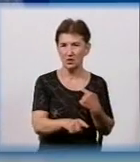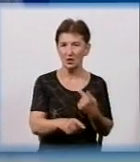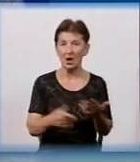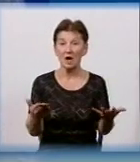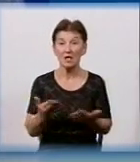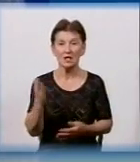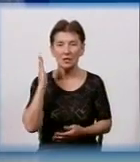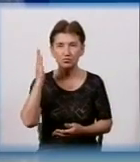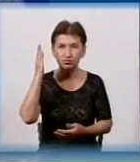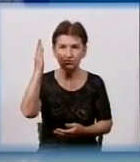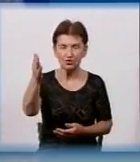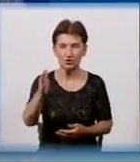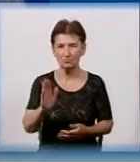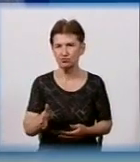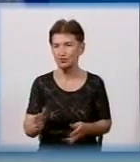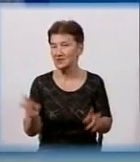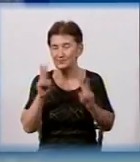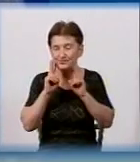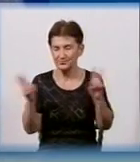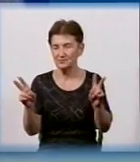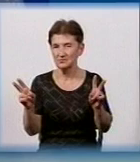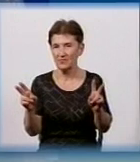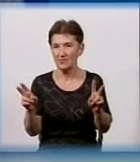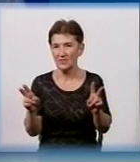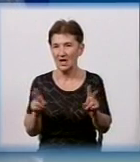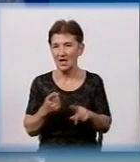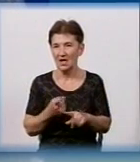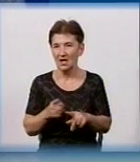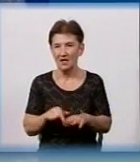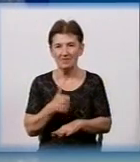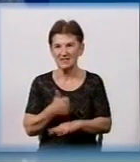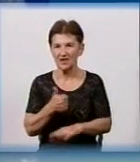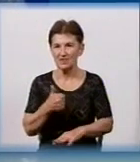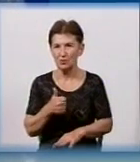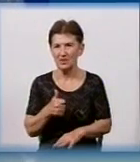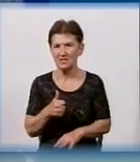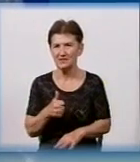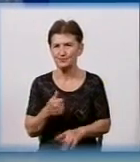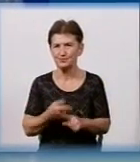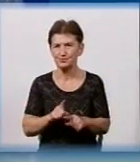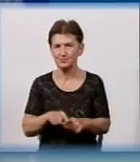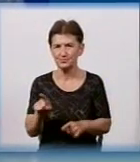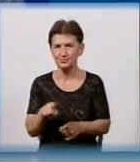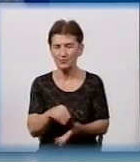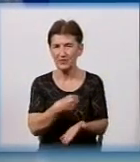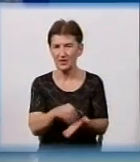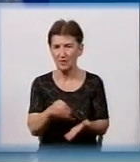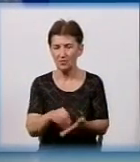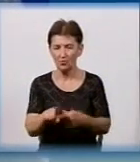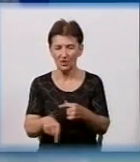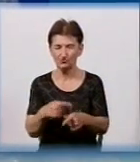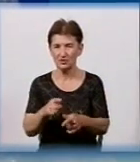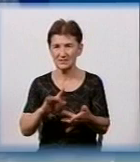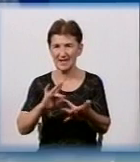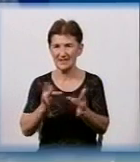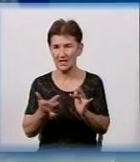будушому, але зараз в основному це наркомани, які покупають средства через інтернет-магазини